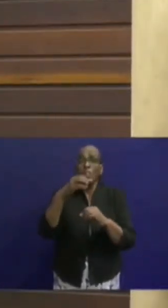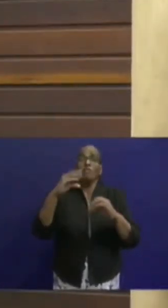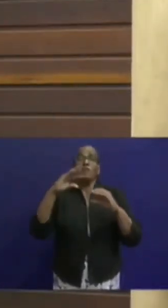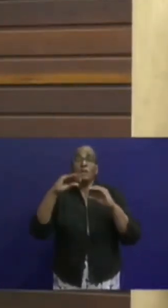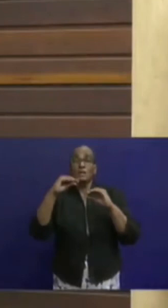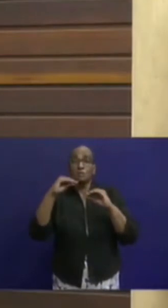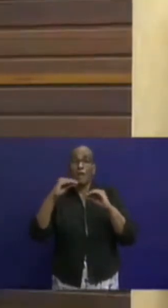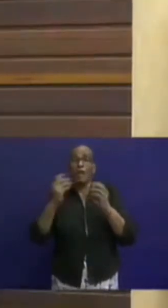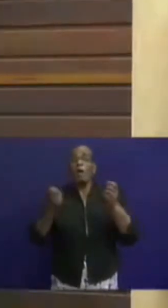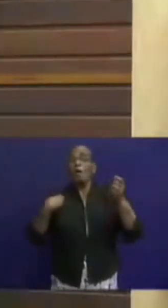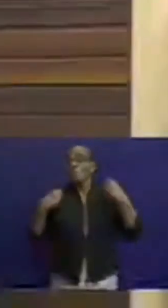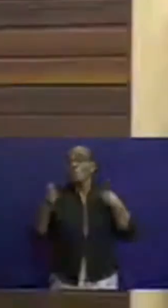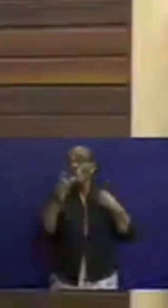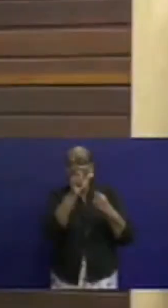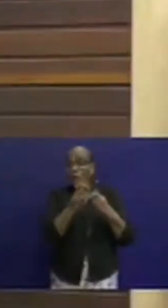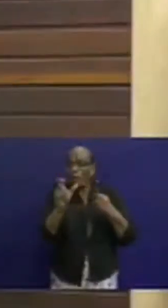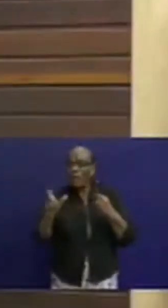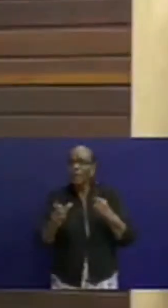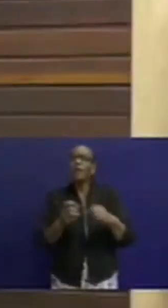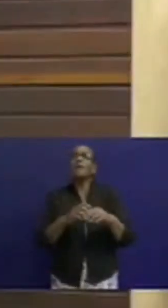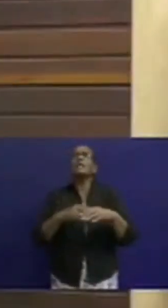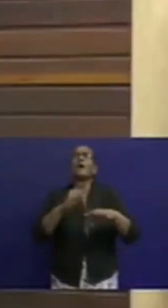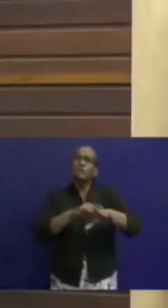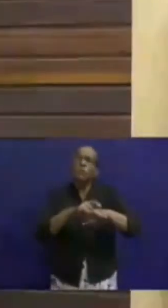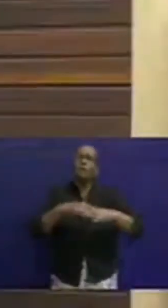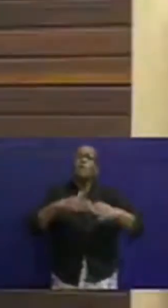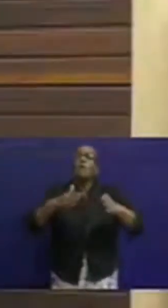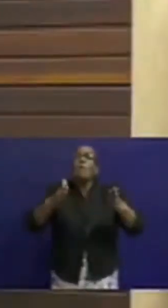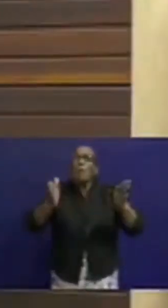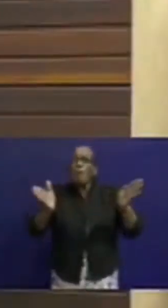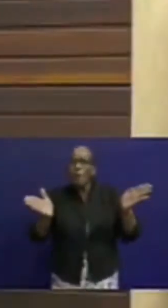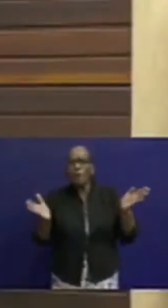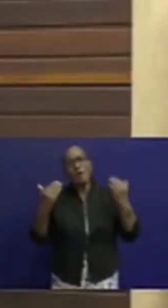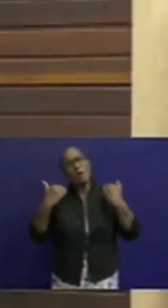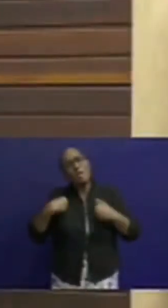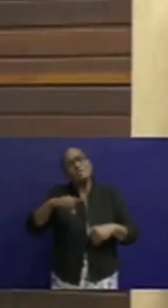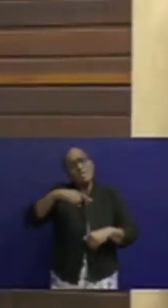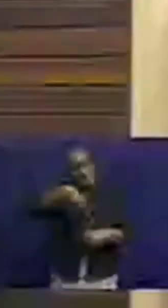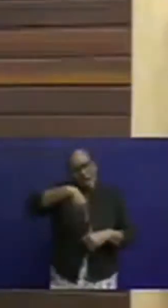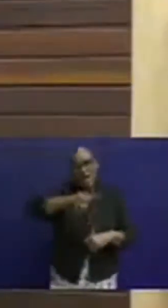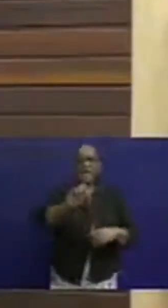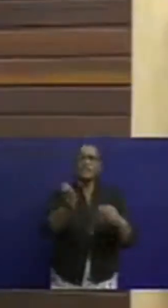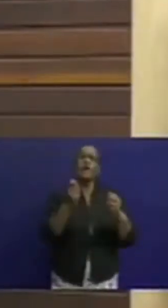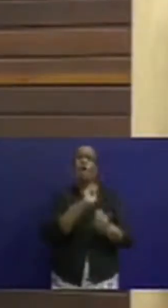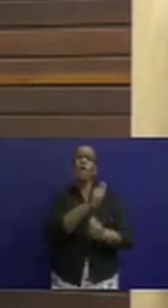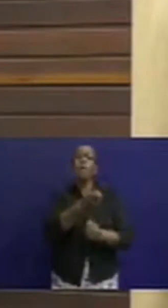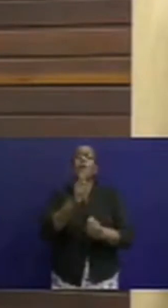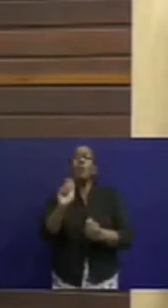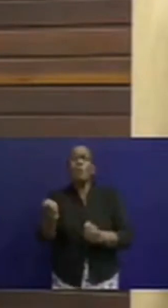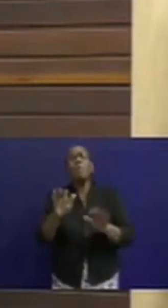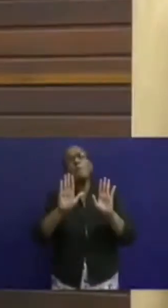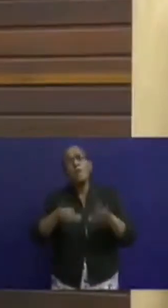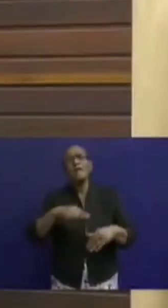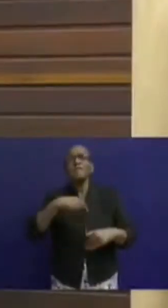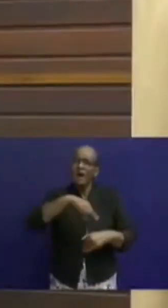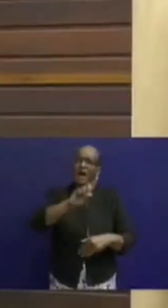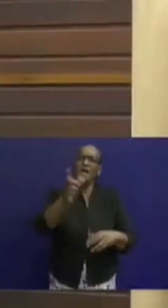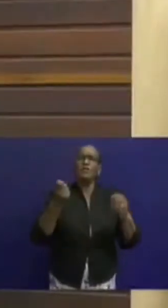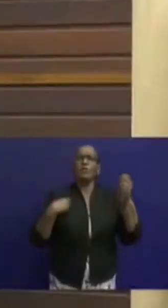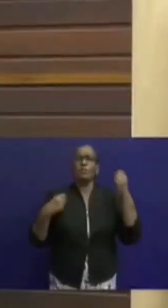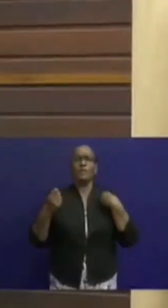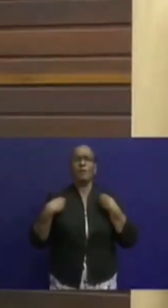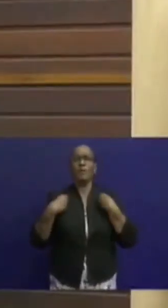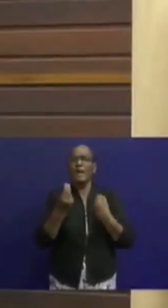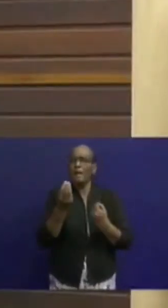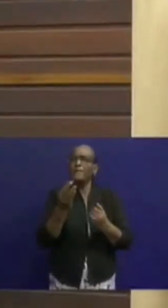gesprekken is om de winkels zoveel als mogelijk open te houden, zodat mensen hun inkopen kunnen blijven doen en daarnaast ook dat de prijzen